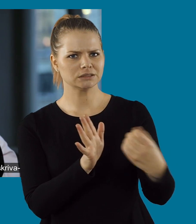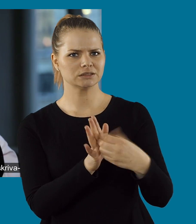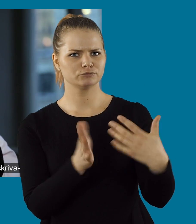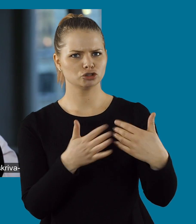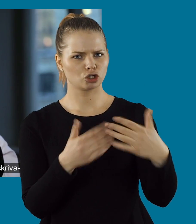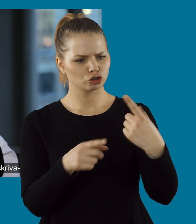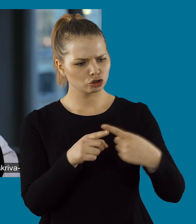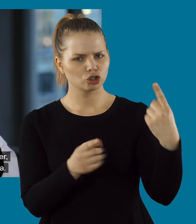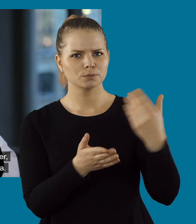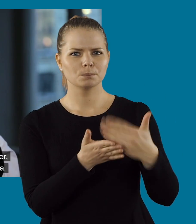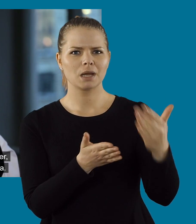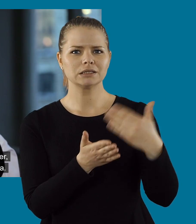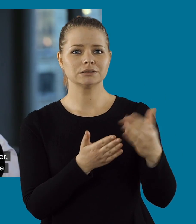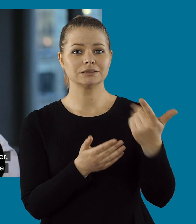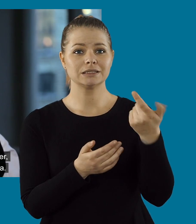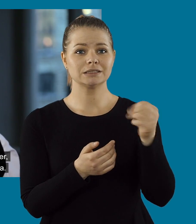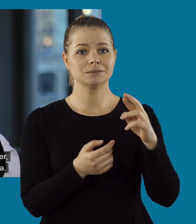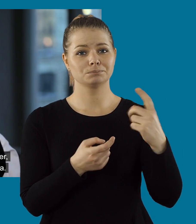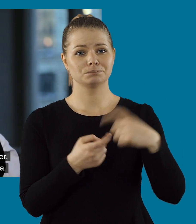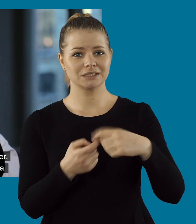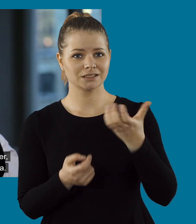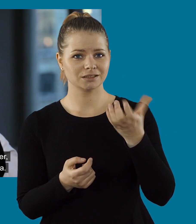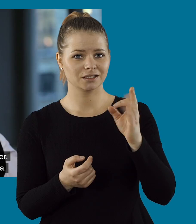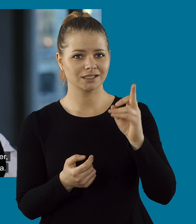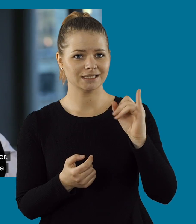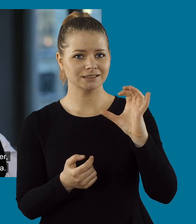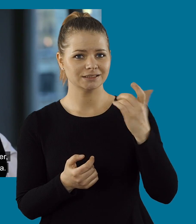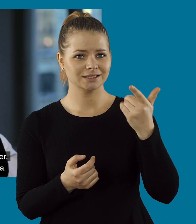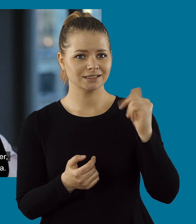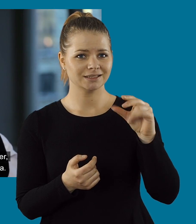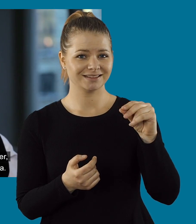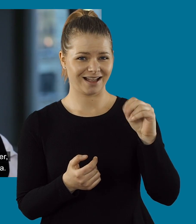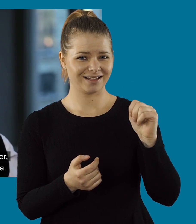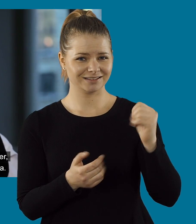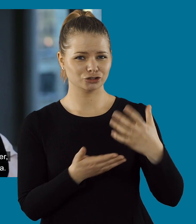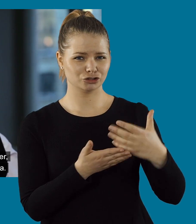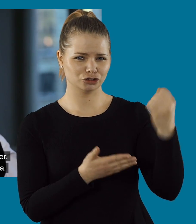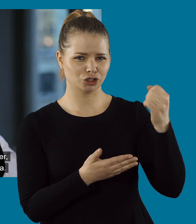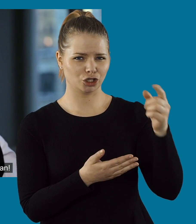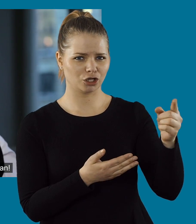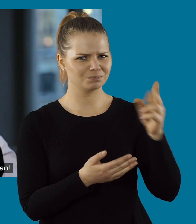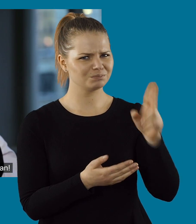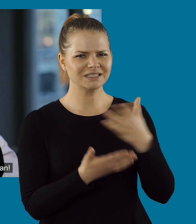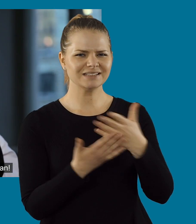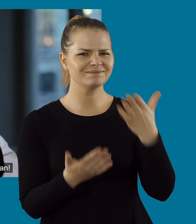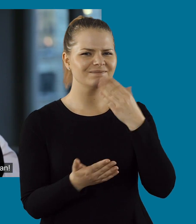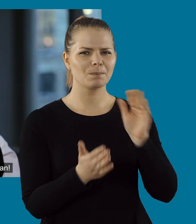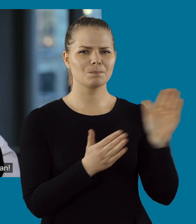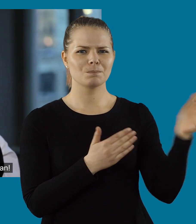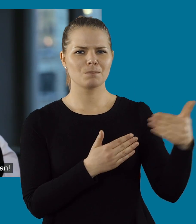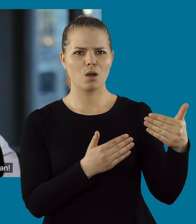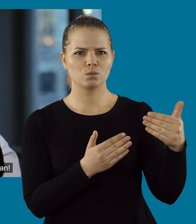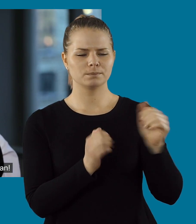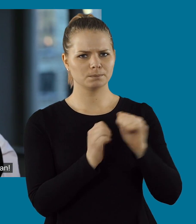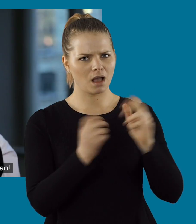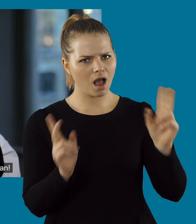berätta, beskriva och göra tydliga och klara berättelser som baksidan på Kristinas kyrka. Bara beskriva en kyrka